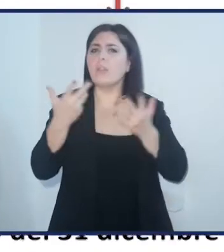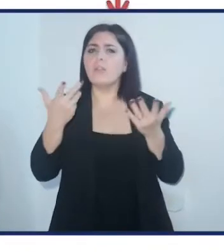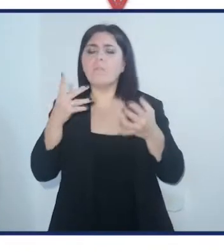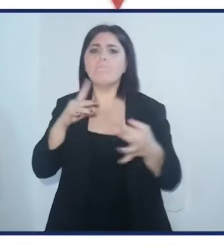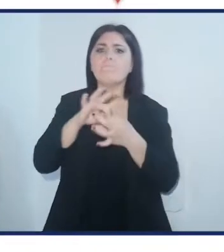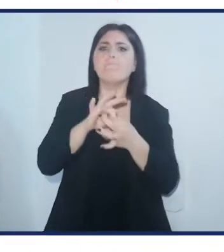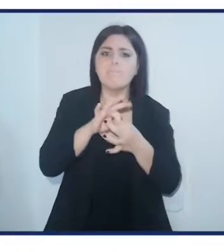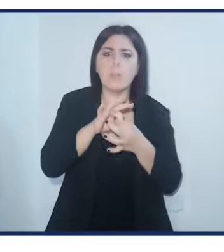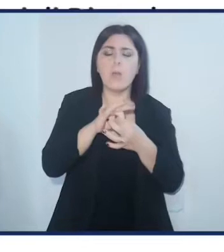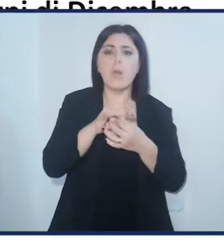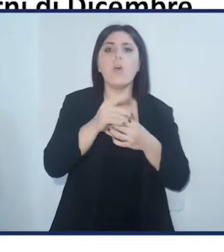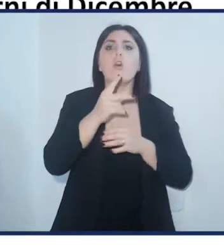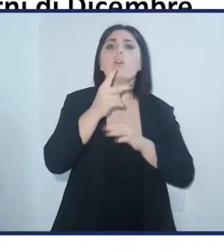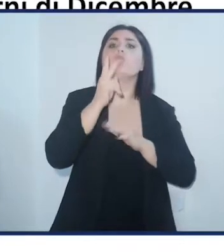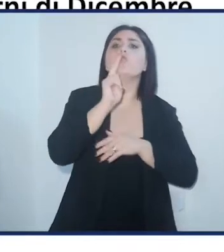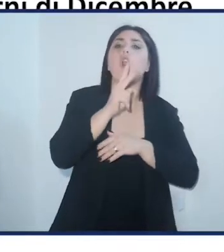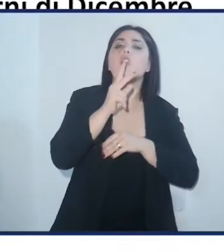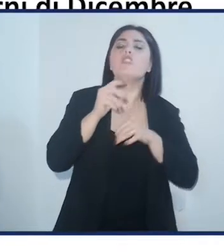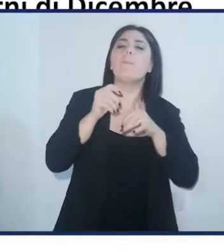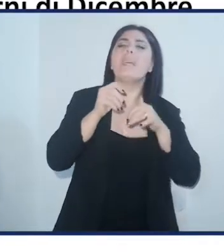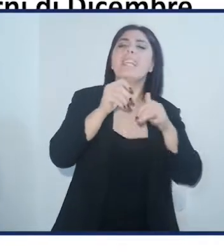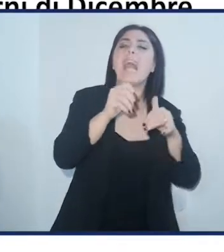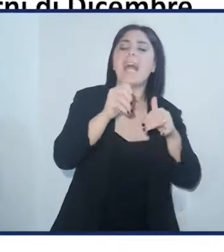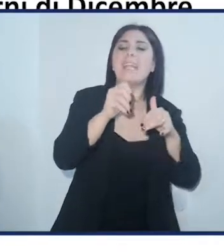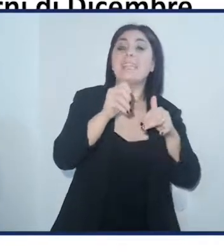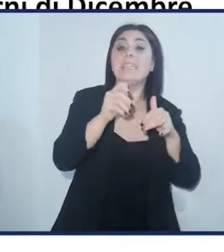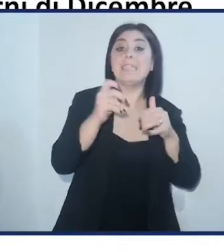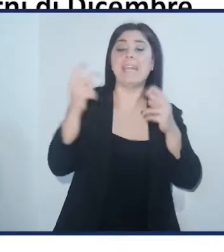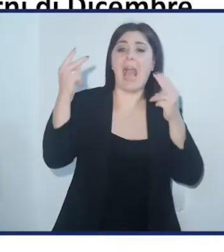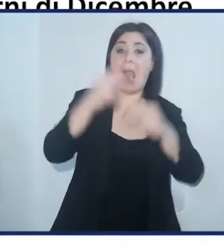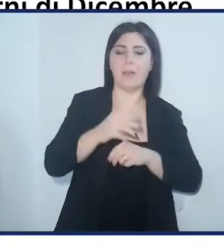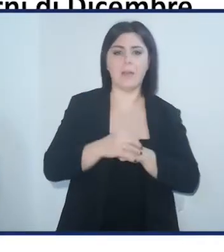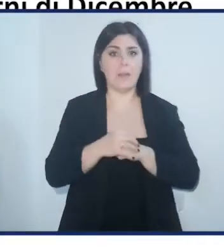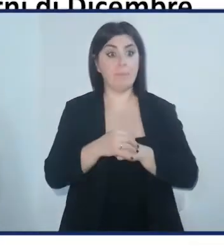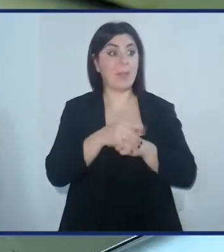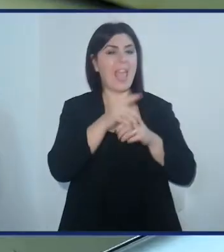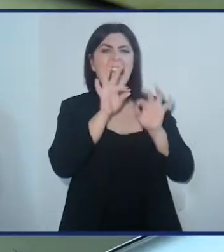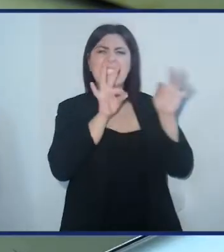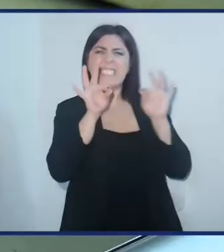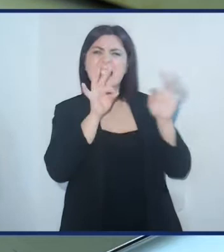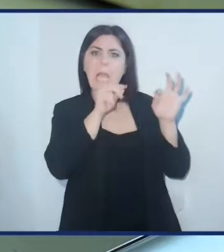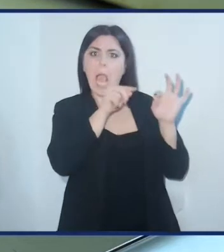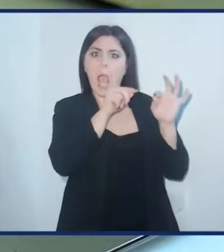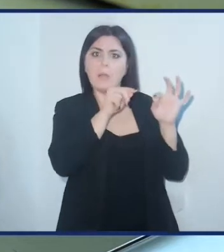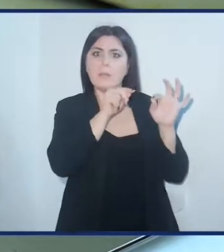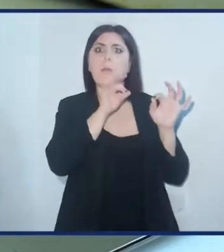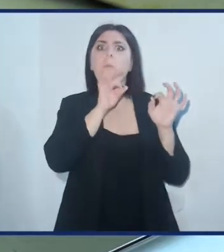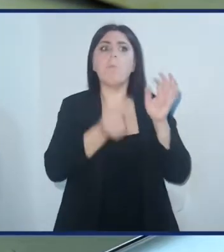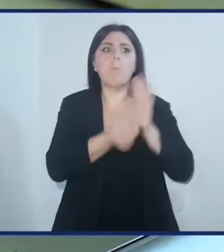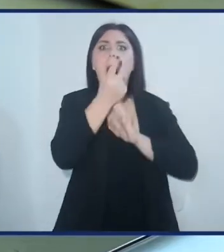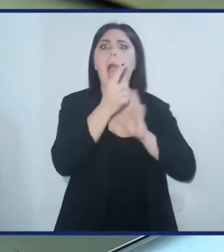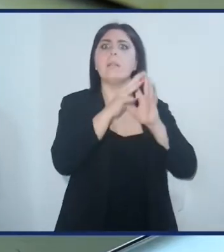corrisponderebbe a 12 miliardi di anni. E gli insetti sarebbero comparsi sulla terra